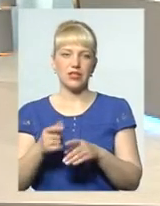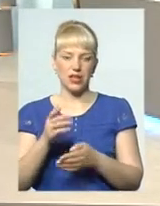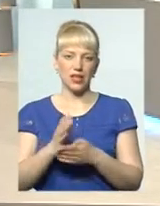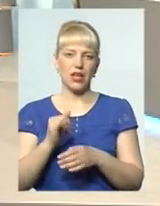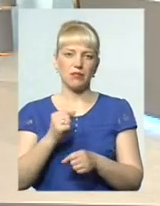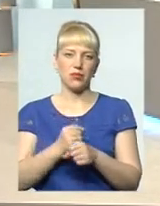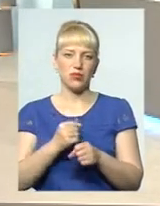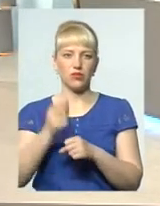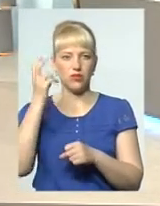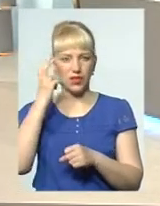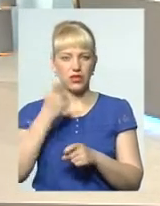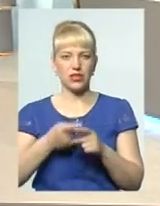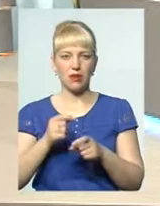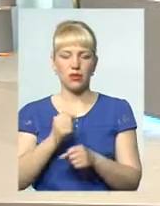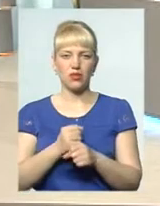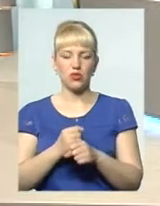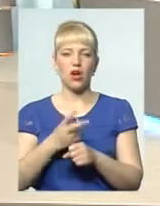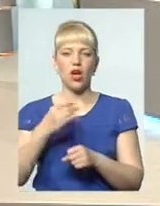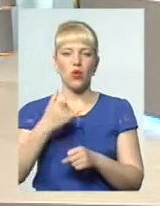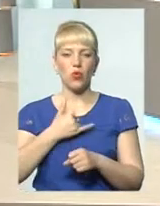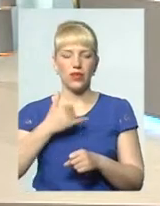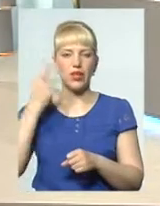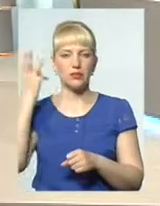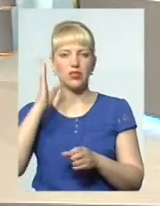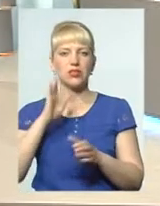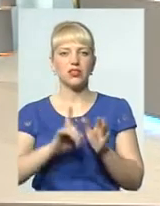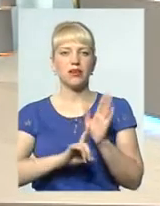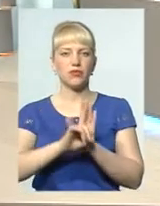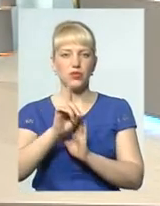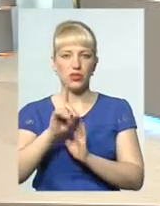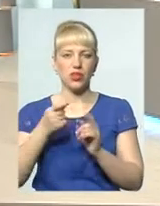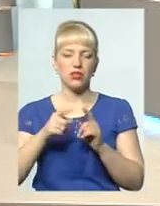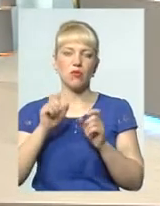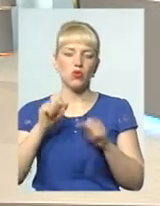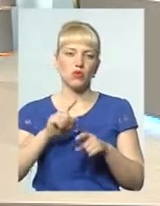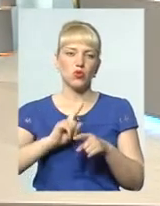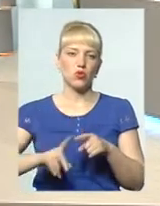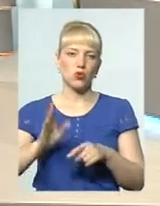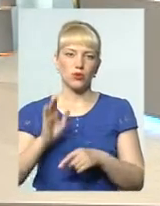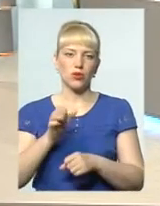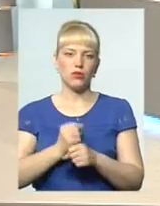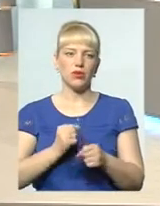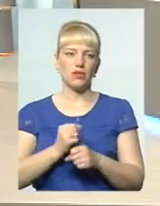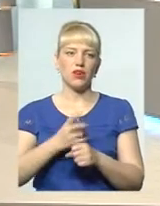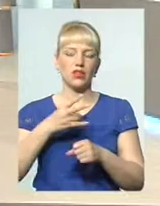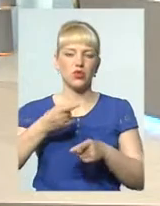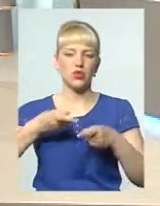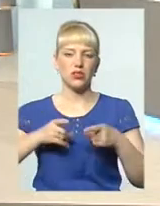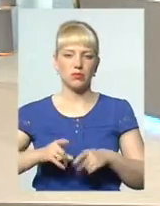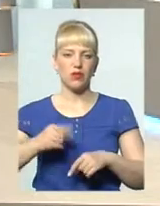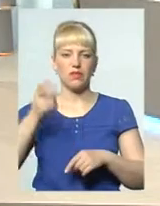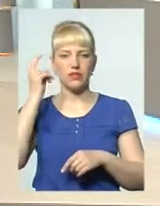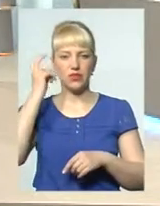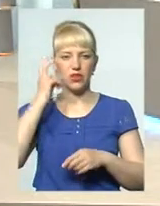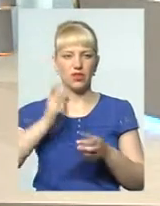Тобто, в Києві це працює. В нас, до речі, в Хмельницькому на цим тільки працюють, можливо, скоро буде, запрацює. А насправді, я знаю, що в Києві, у